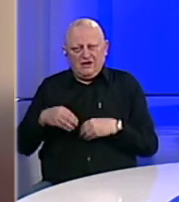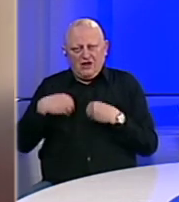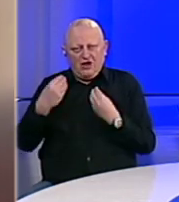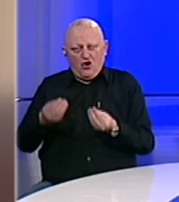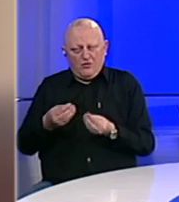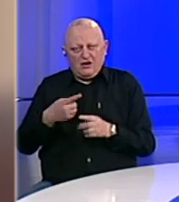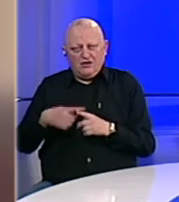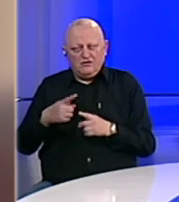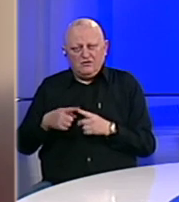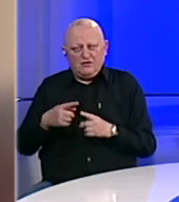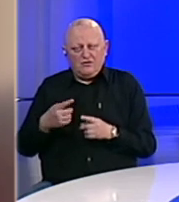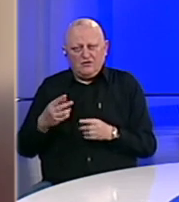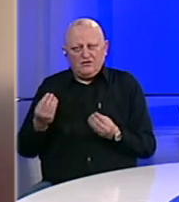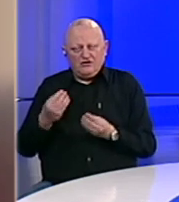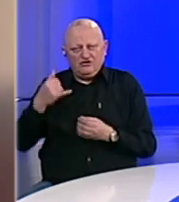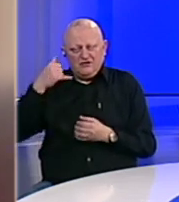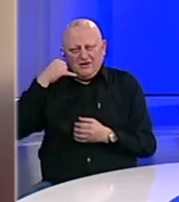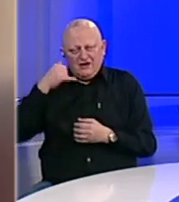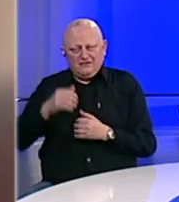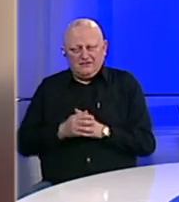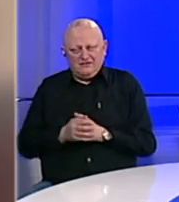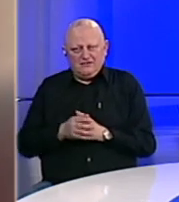objašnjavala zbog čega sam je nazvala